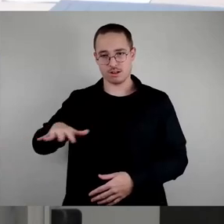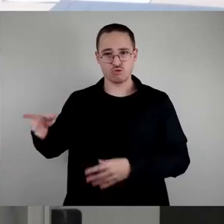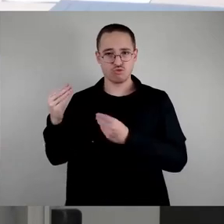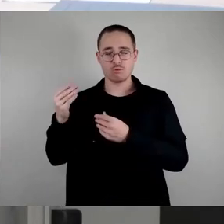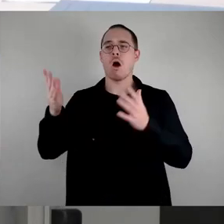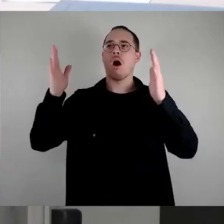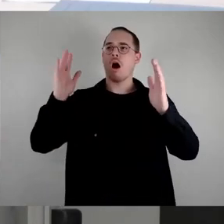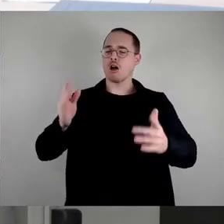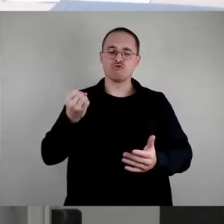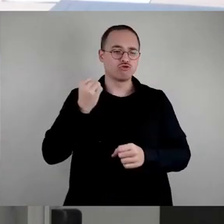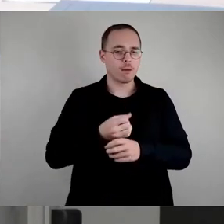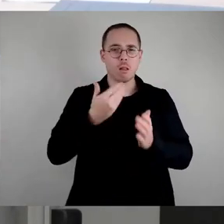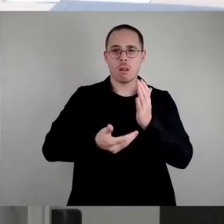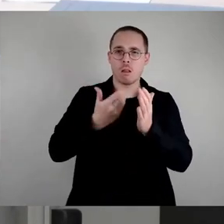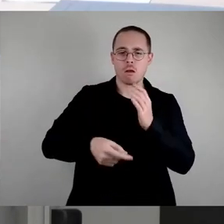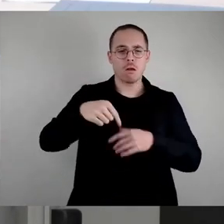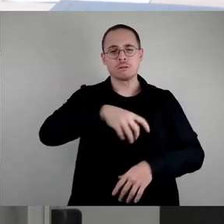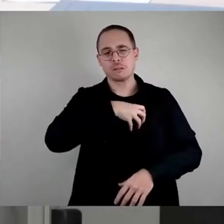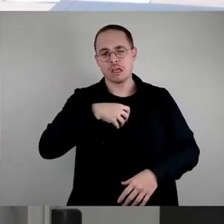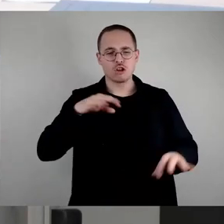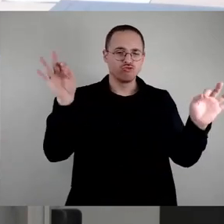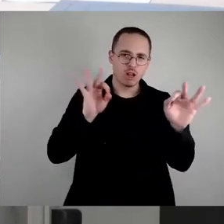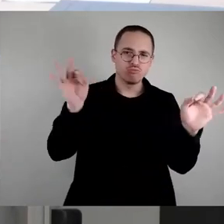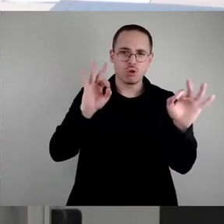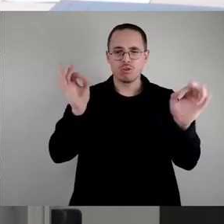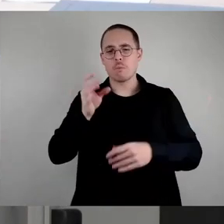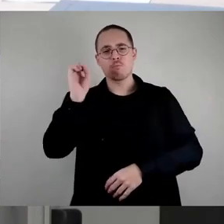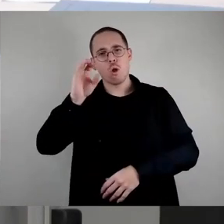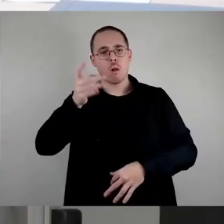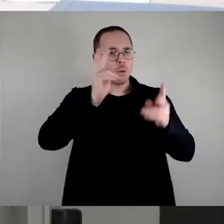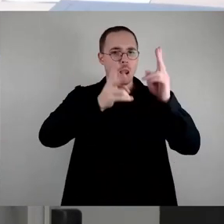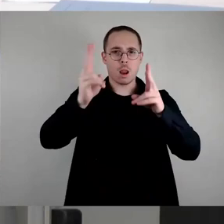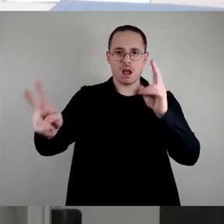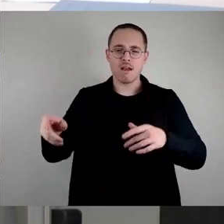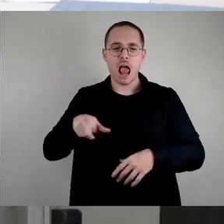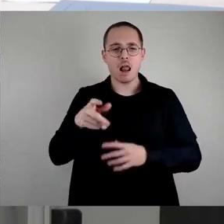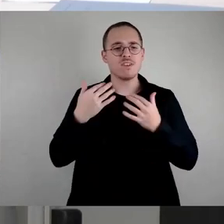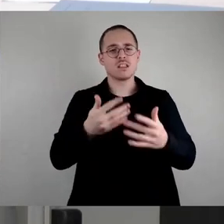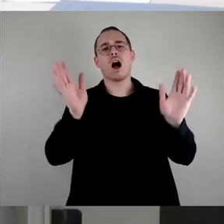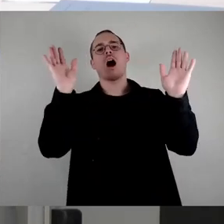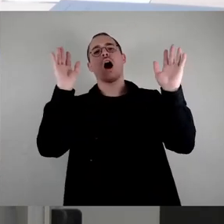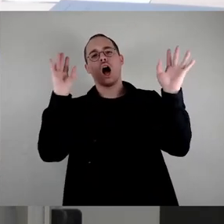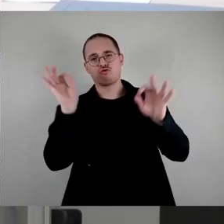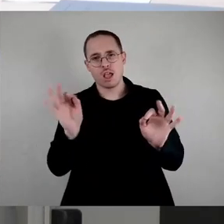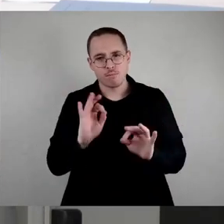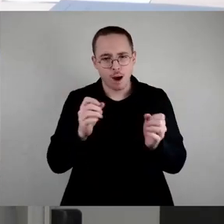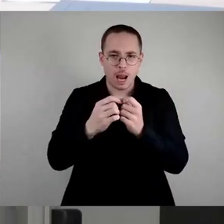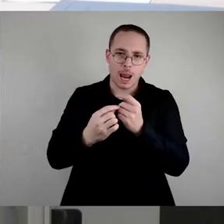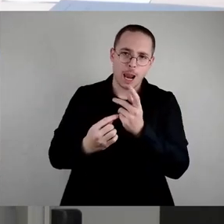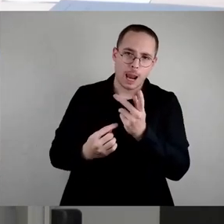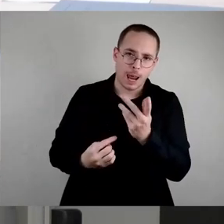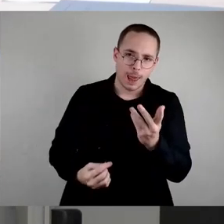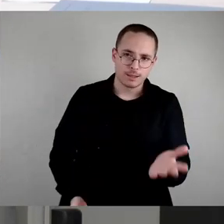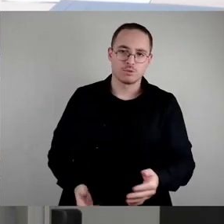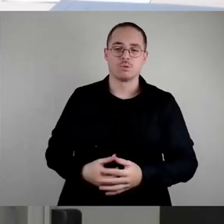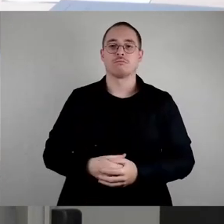aussieht und dass der Müll überall rumliegt und wie die Elbwesen aussehen und so weiter. Und jetzt machen wir hier einen Vorschlag, wie